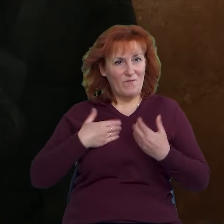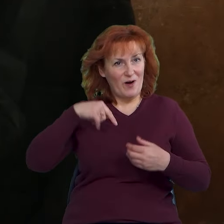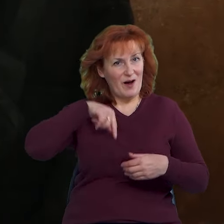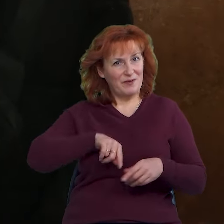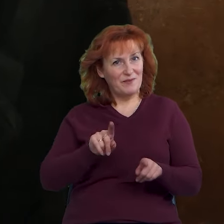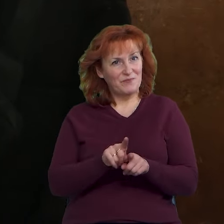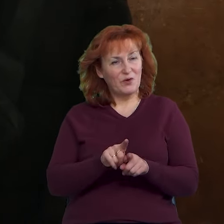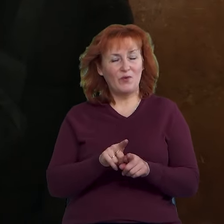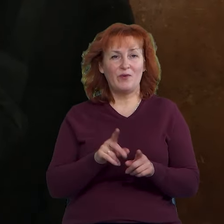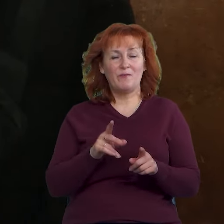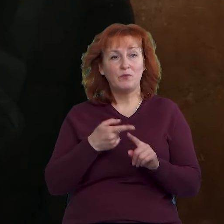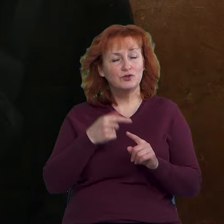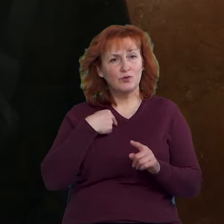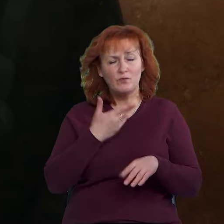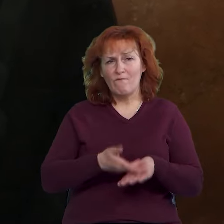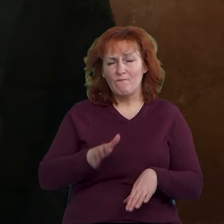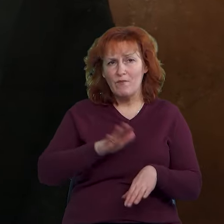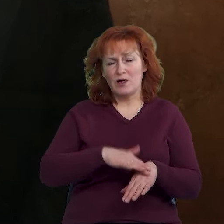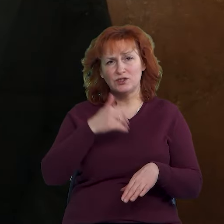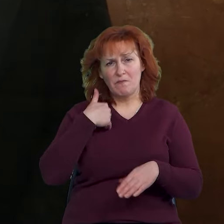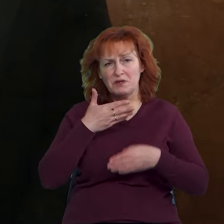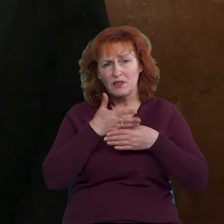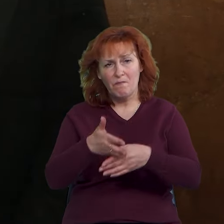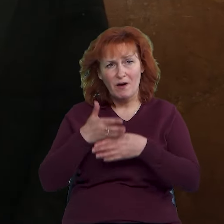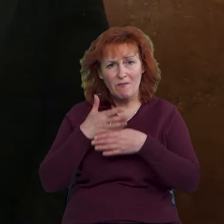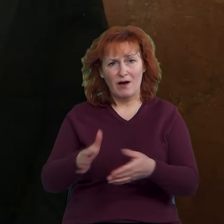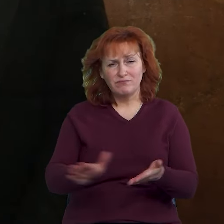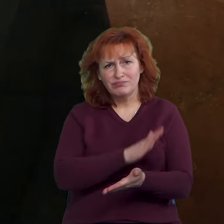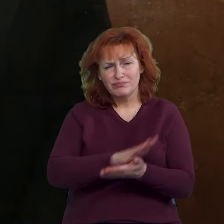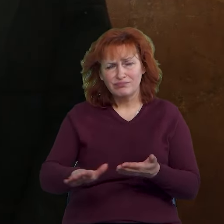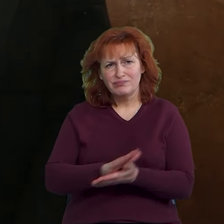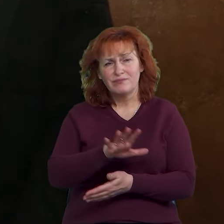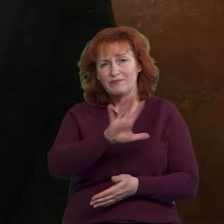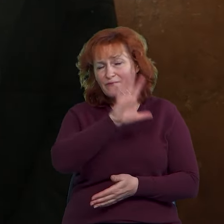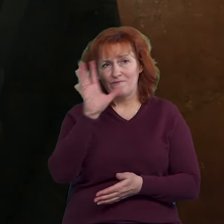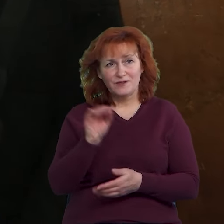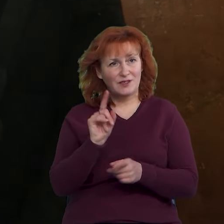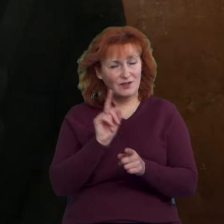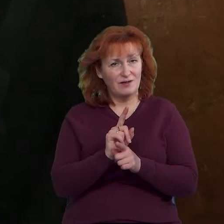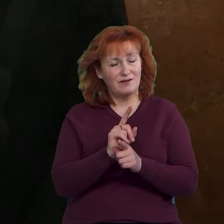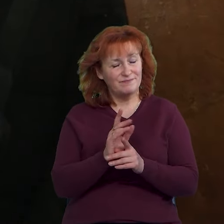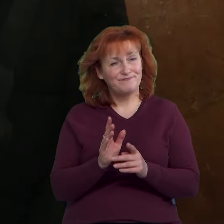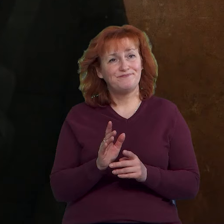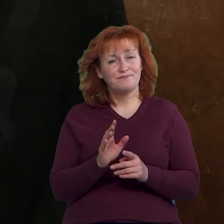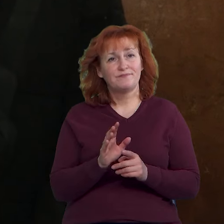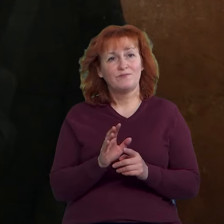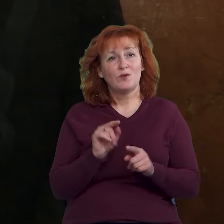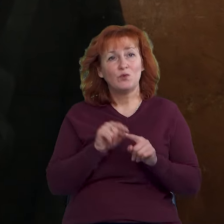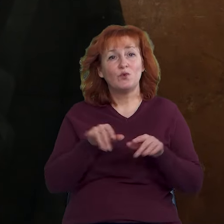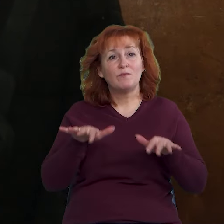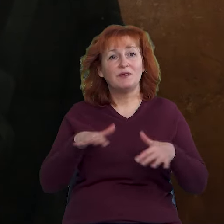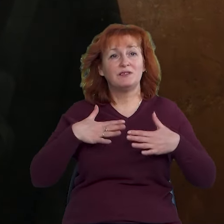І дуже важко, тому що ми допомагали розбирати всі ці завали. І тому це таке дуже особисто. Тут